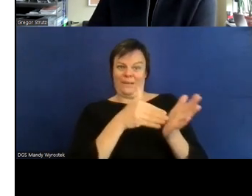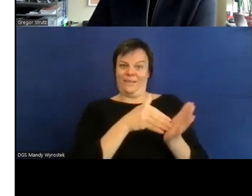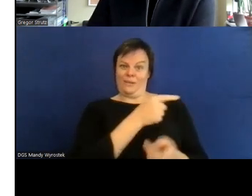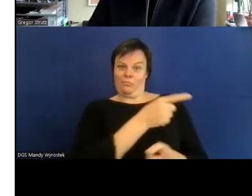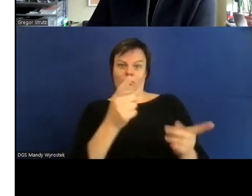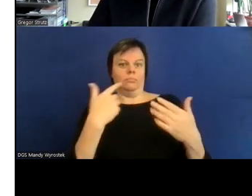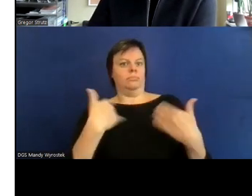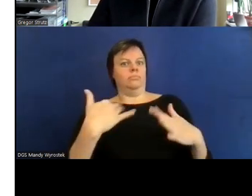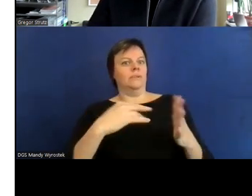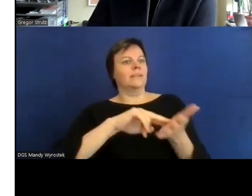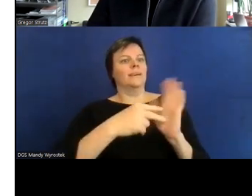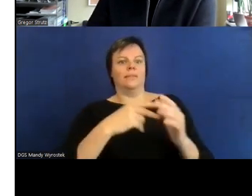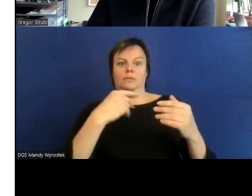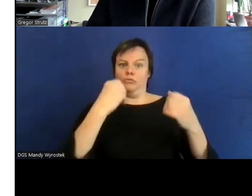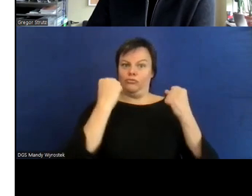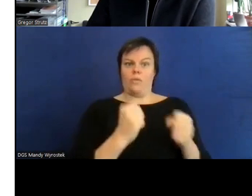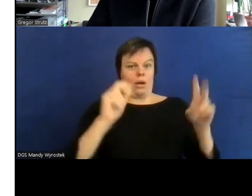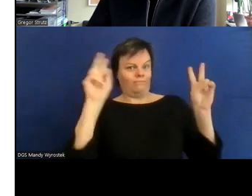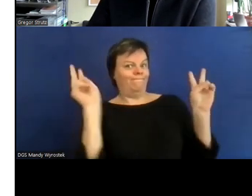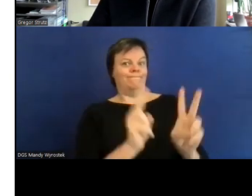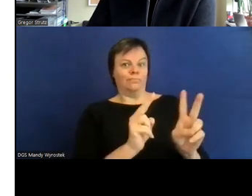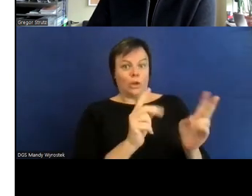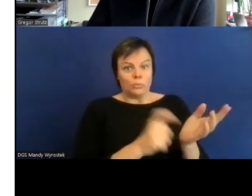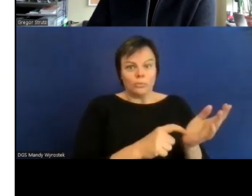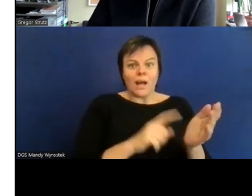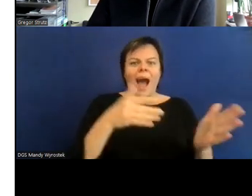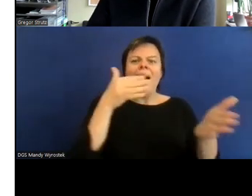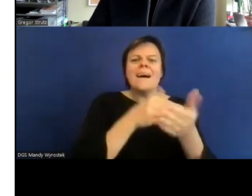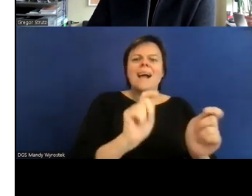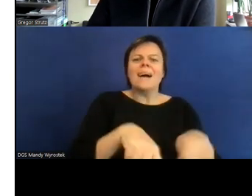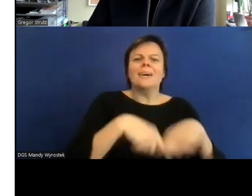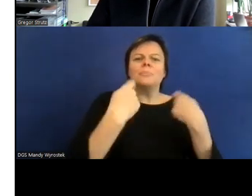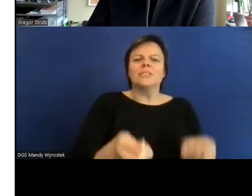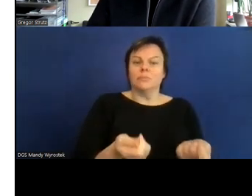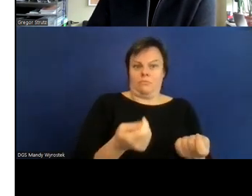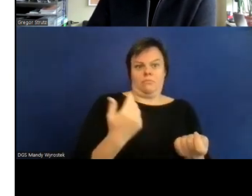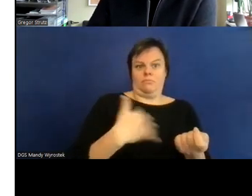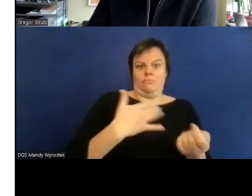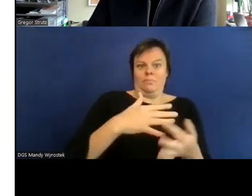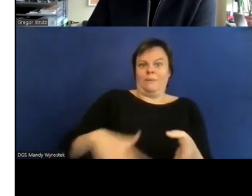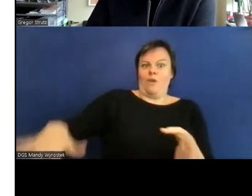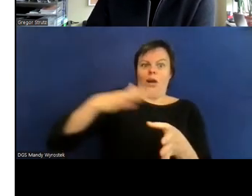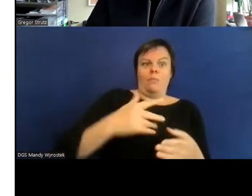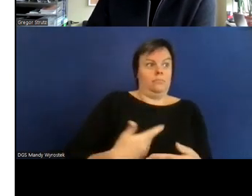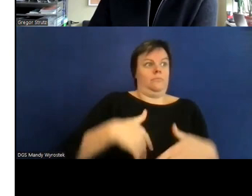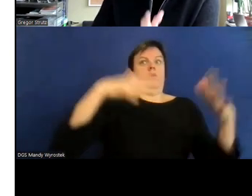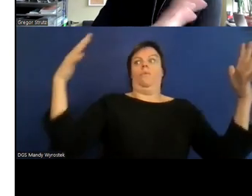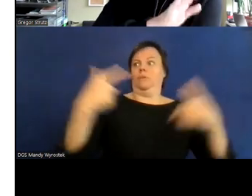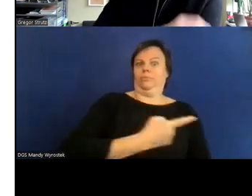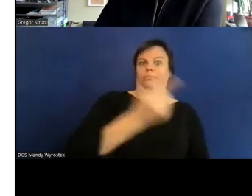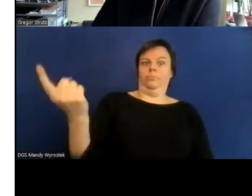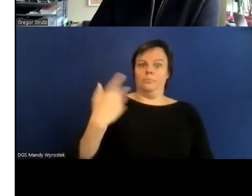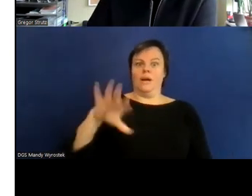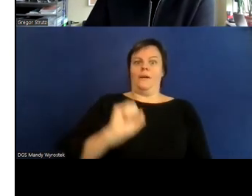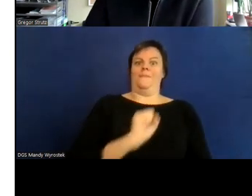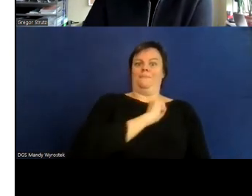davon profitieren ne und in dem in dem zusammenhang ganz ganz stark auch noch mal etwas was ich so